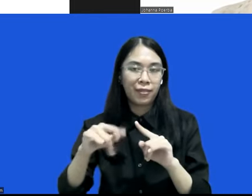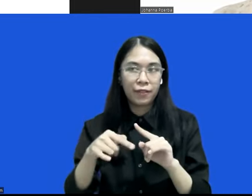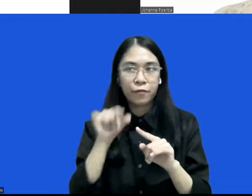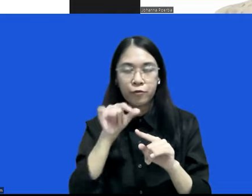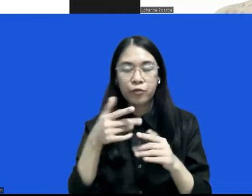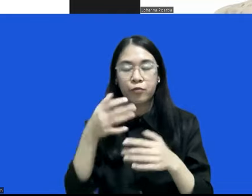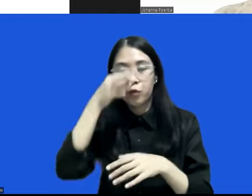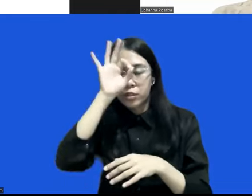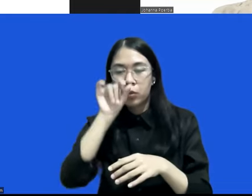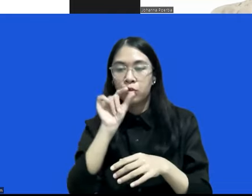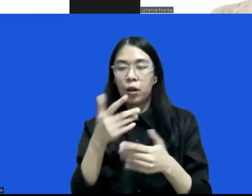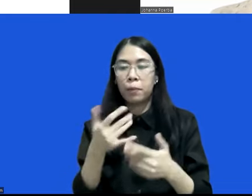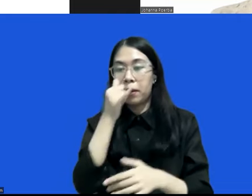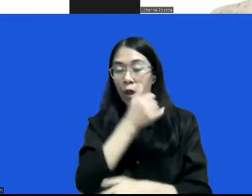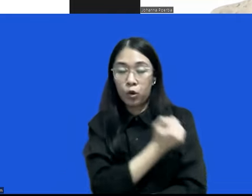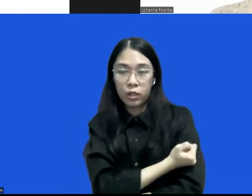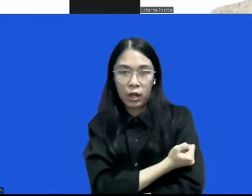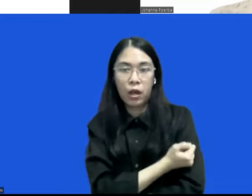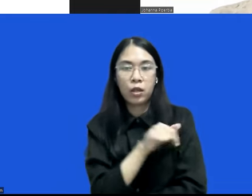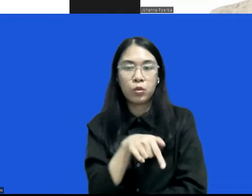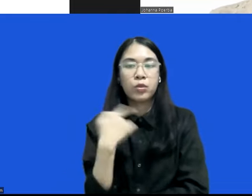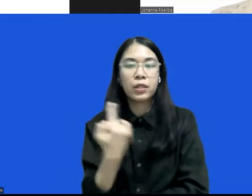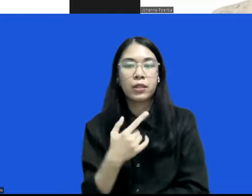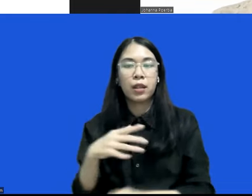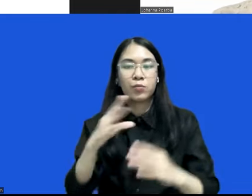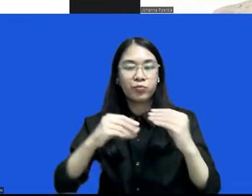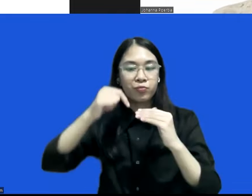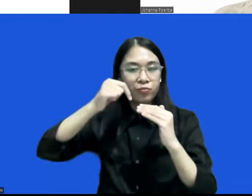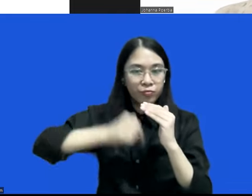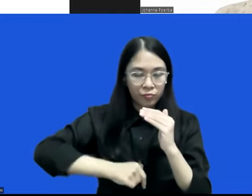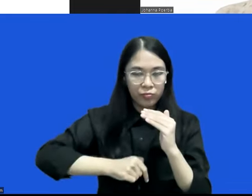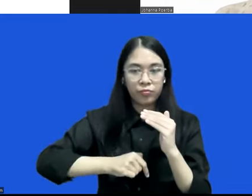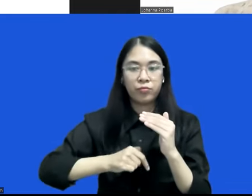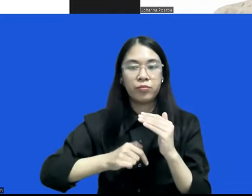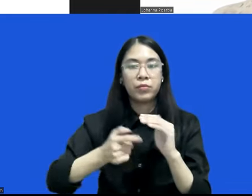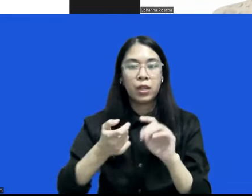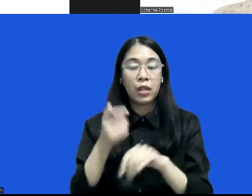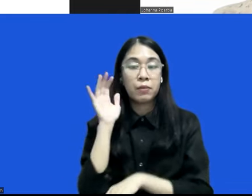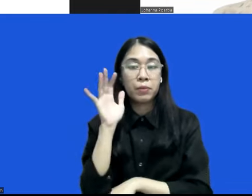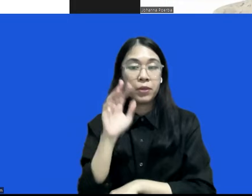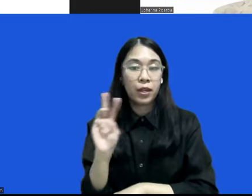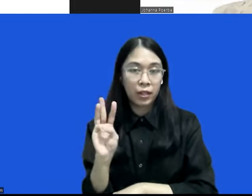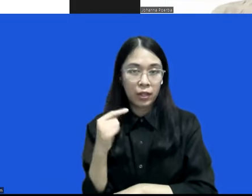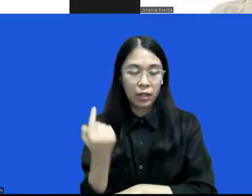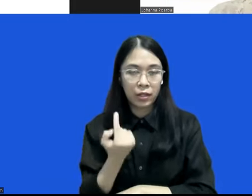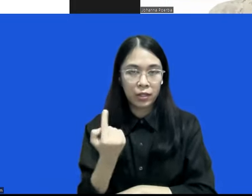pidana narkotika dan inilah yang akan kita bahas lebih lanjut oleh pembicara ketiga kita